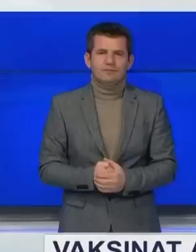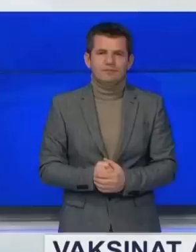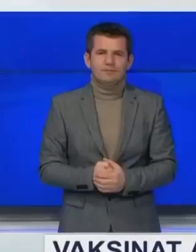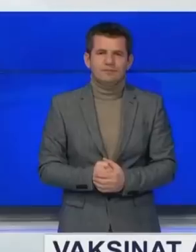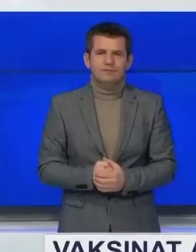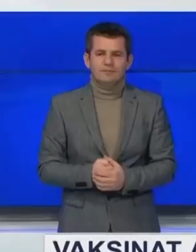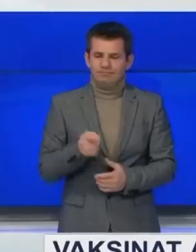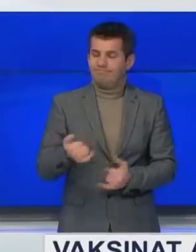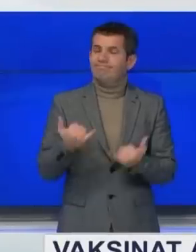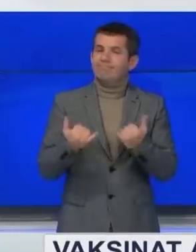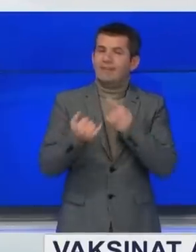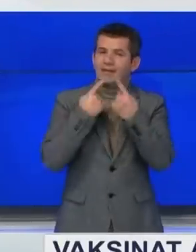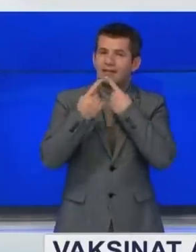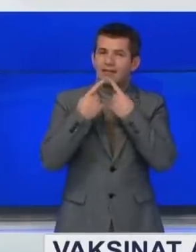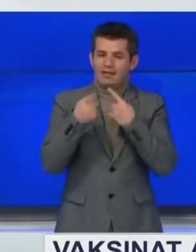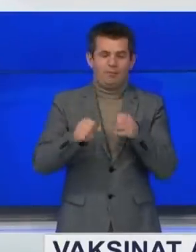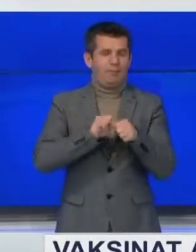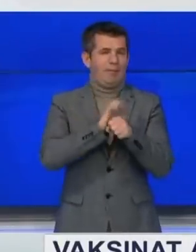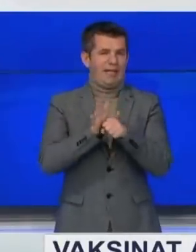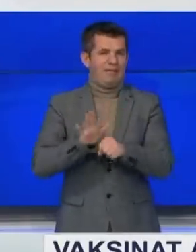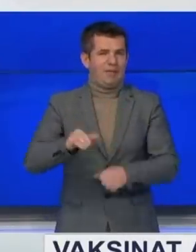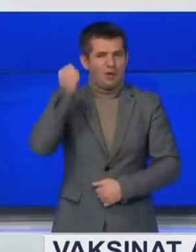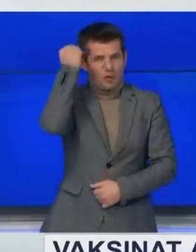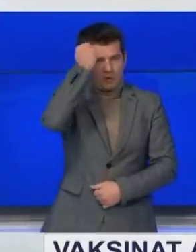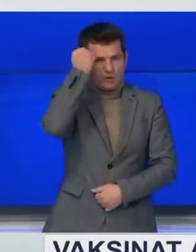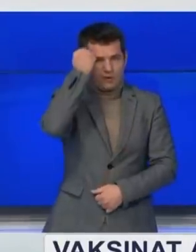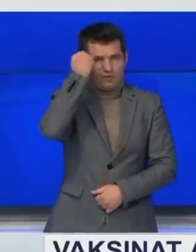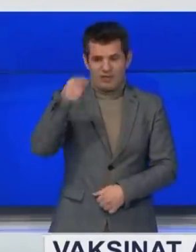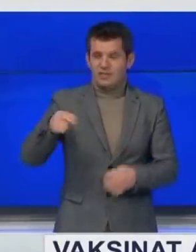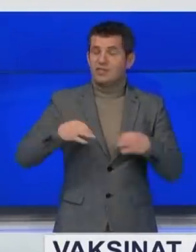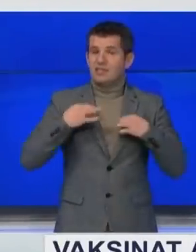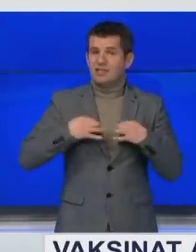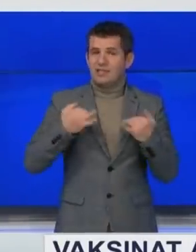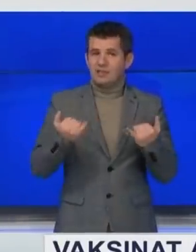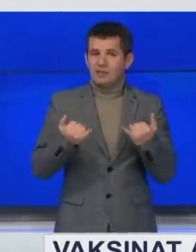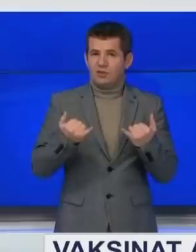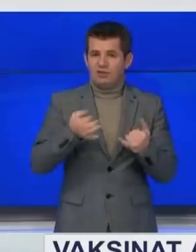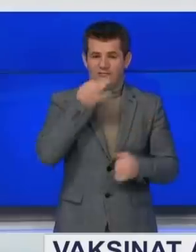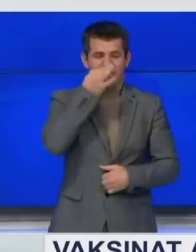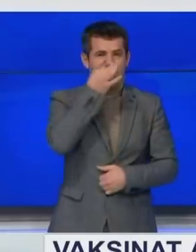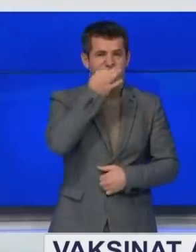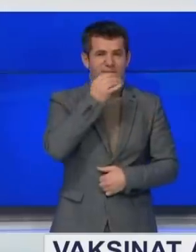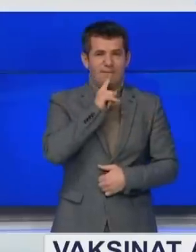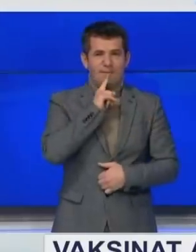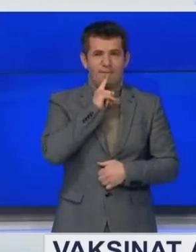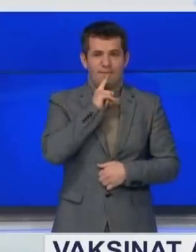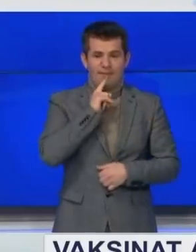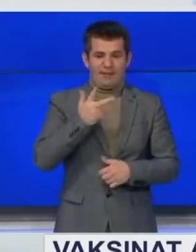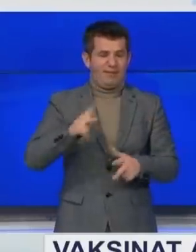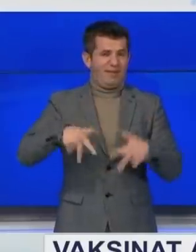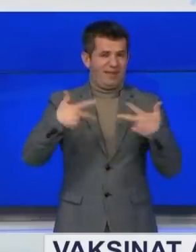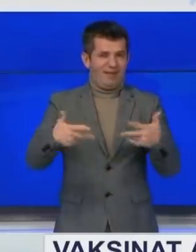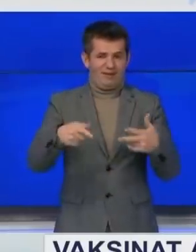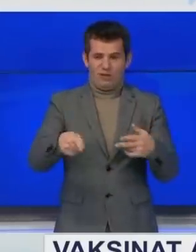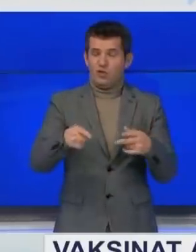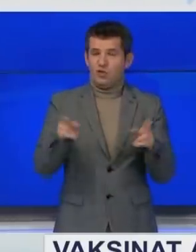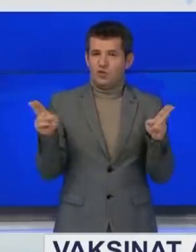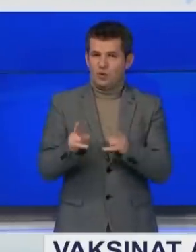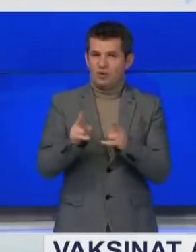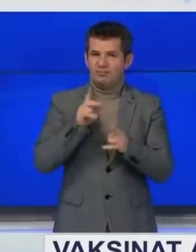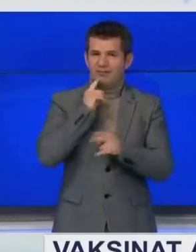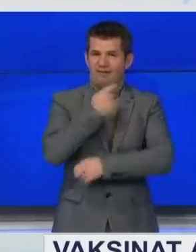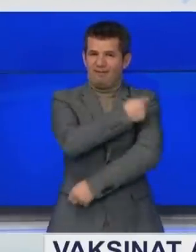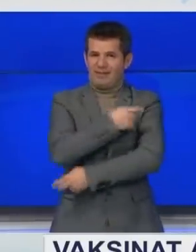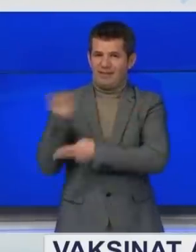Ndë të tlasim tani për pandemin në Kosovë. Autoritetit shëndëtësore të cilat kanë deklaruar se në javën e trejtë shkurtit, vakcina do të vi në